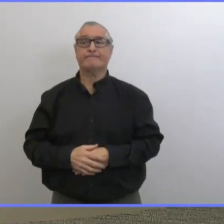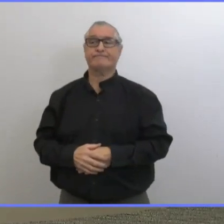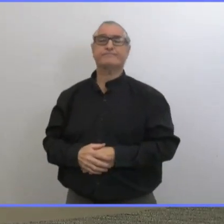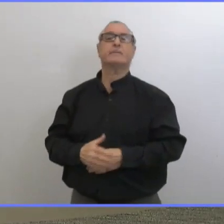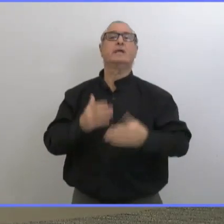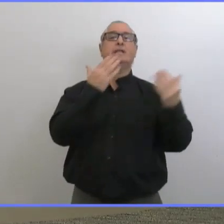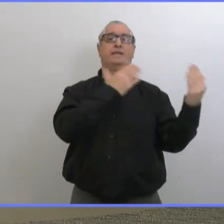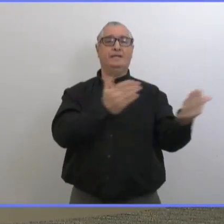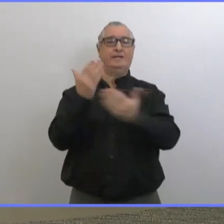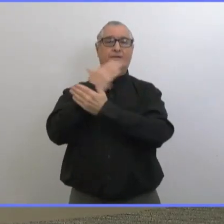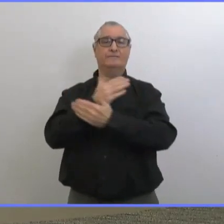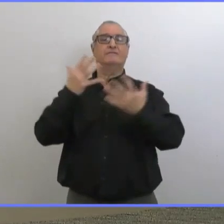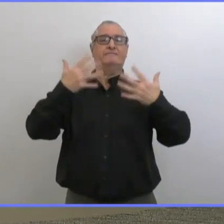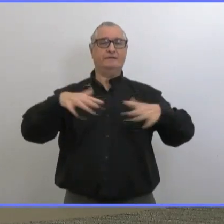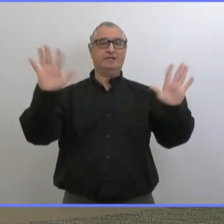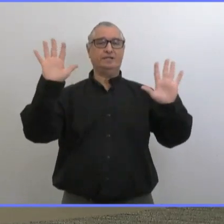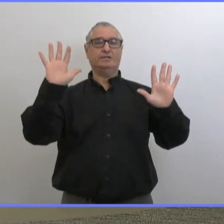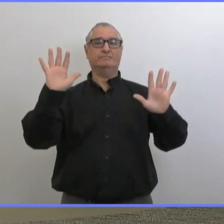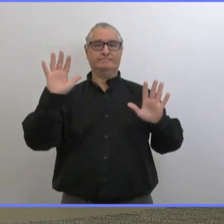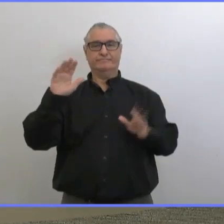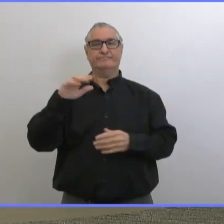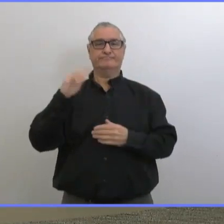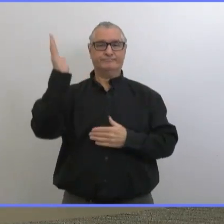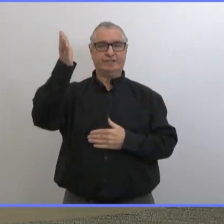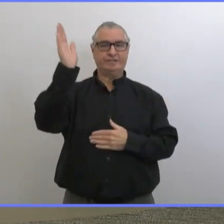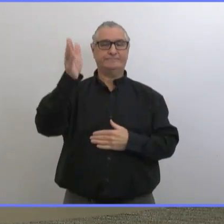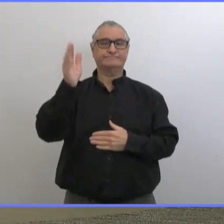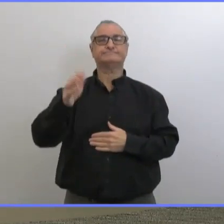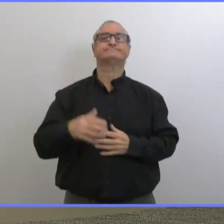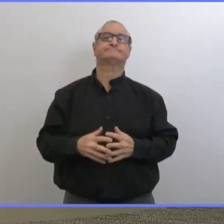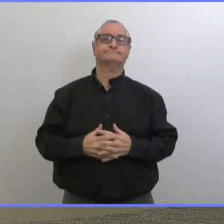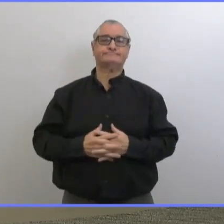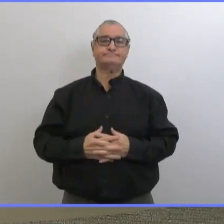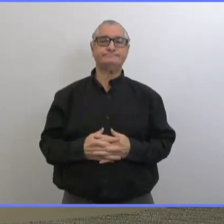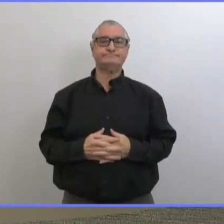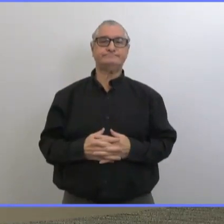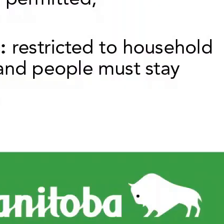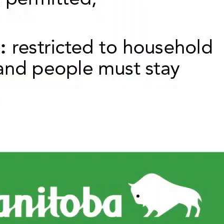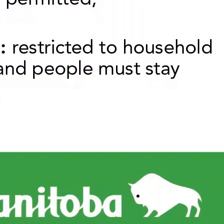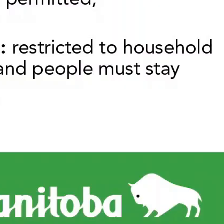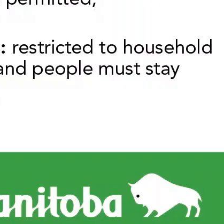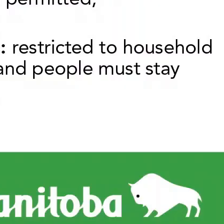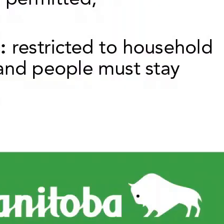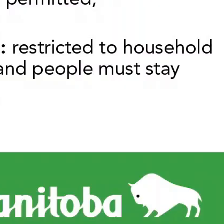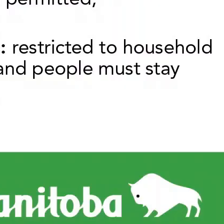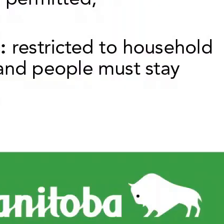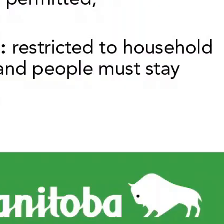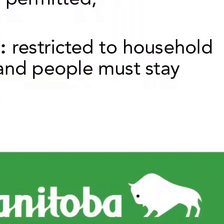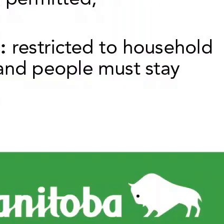priorité merci tout le monde et ceci conclut la réunion d'aujourd'hui merci tout le monde merci